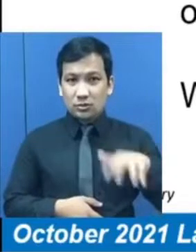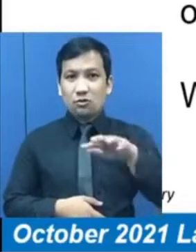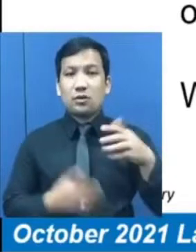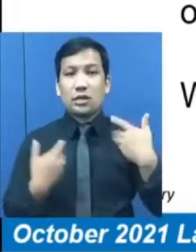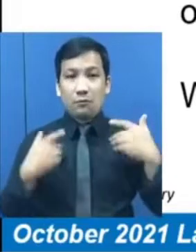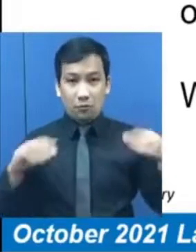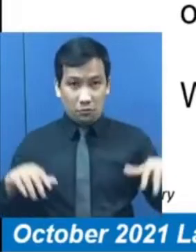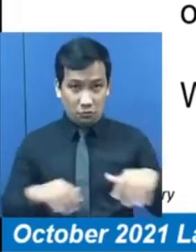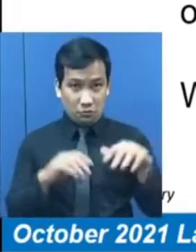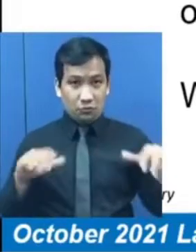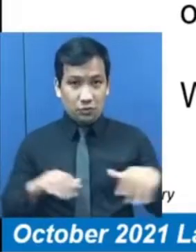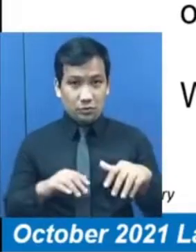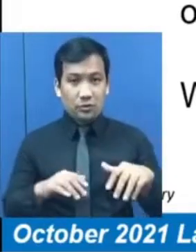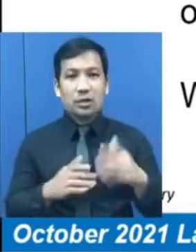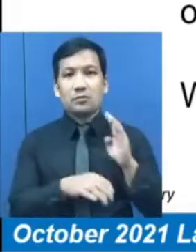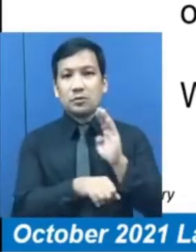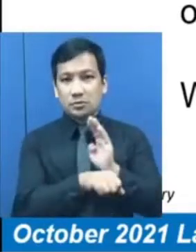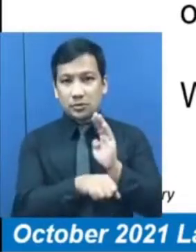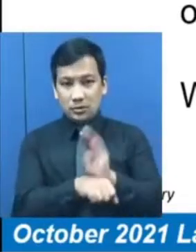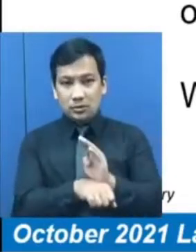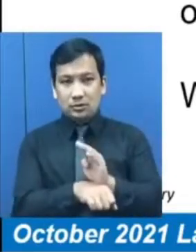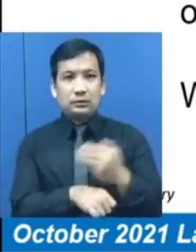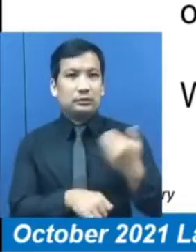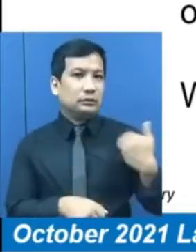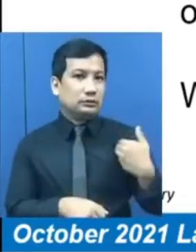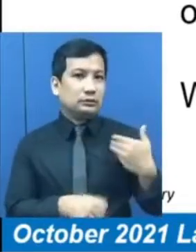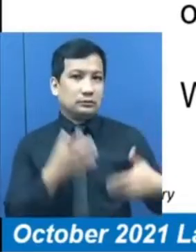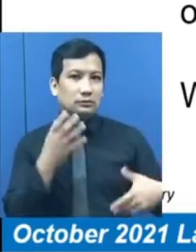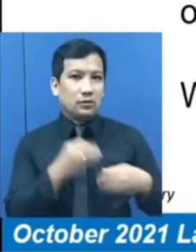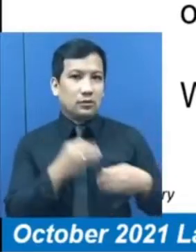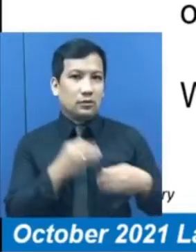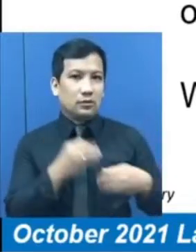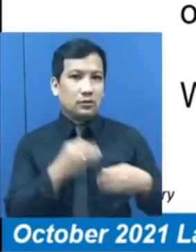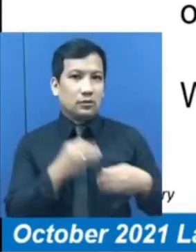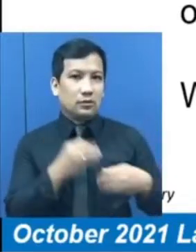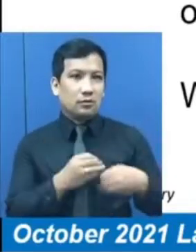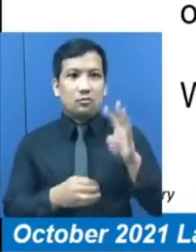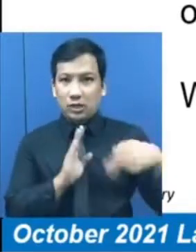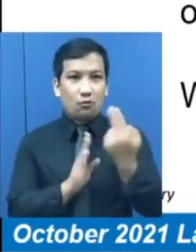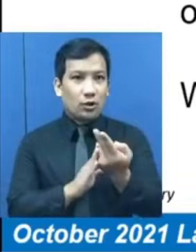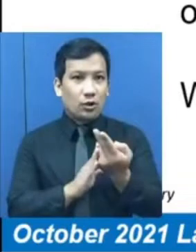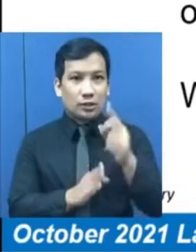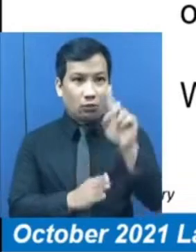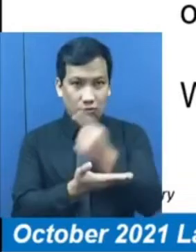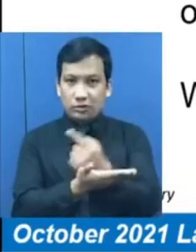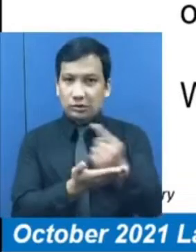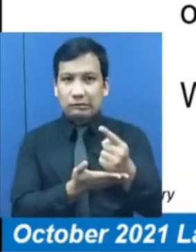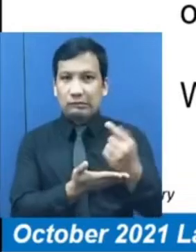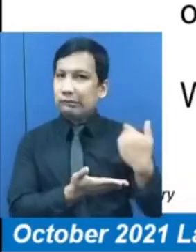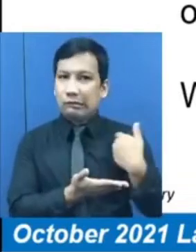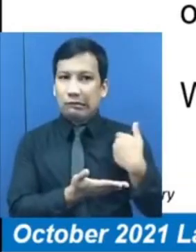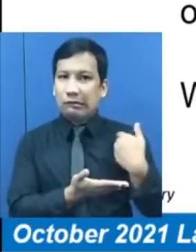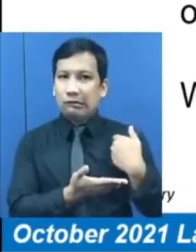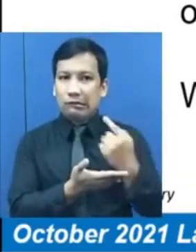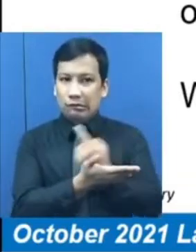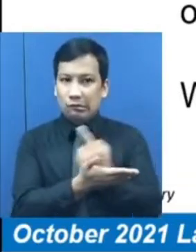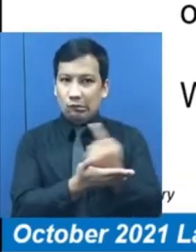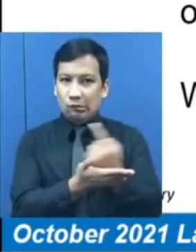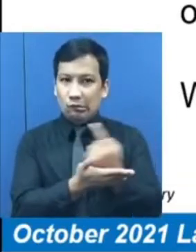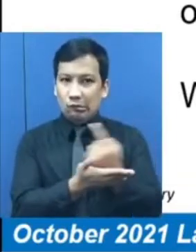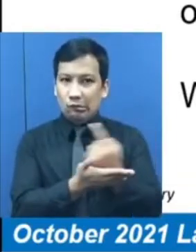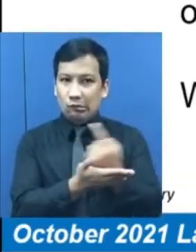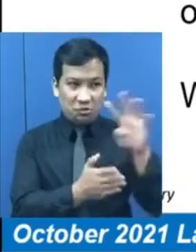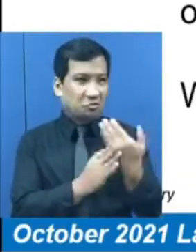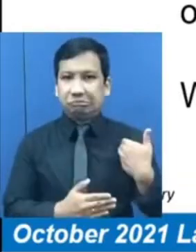na nagtatrabaho o nagnininegosyo ang hindi aabot sa 40 hours sa isang linggo nitong Oktober 2021